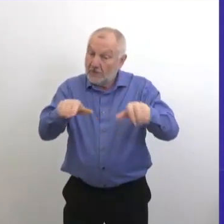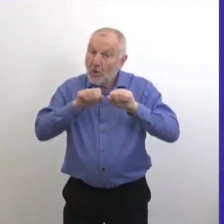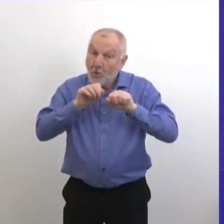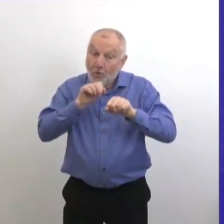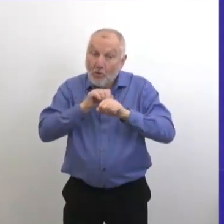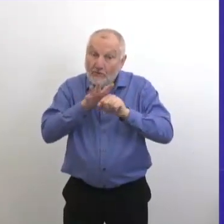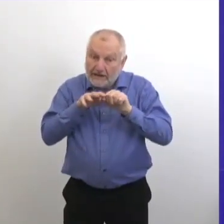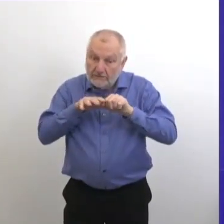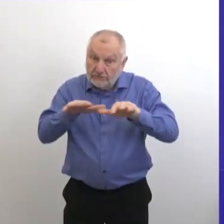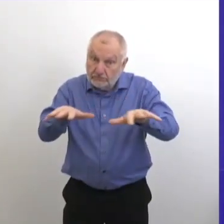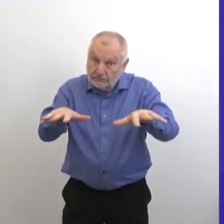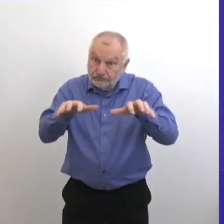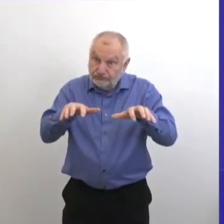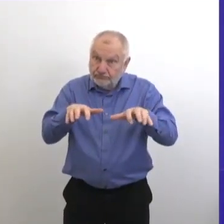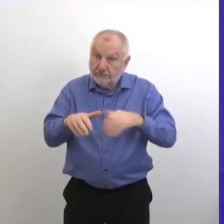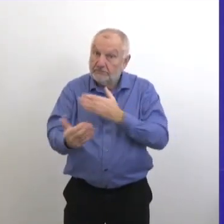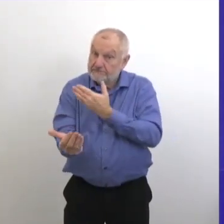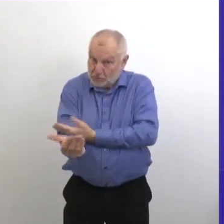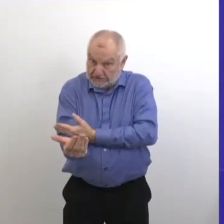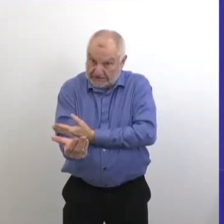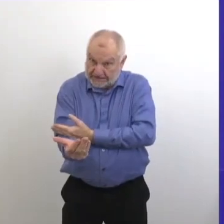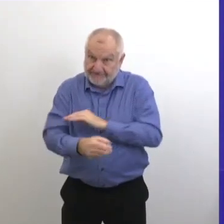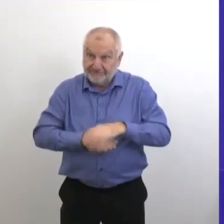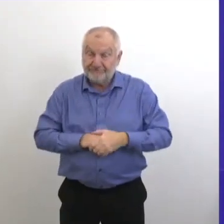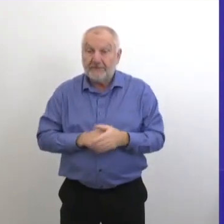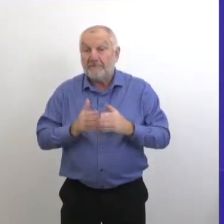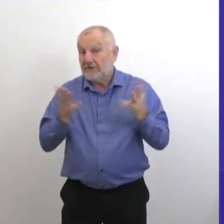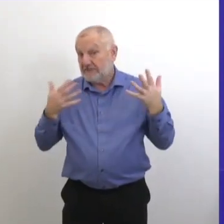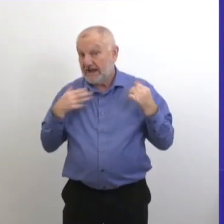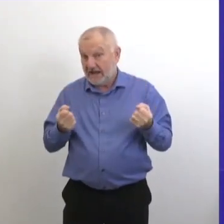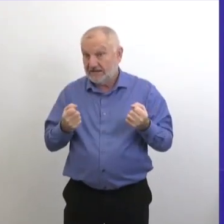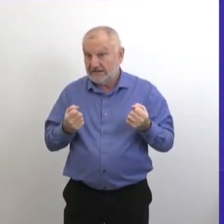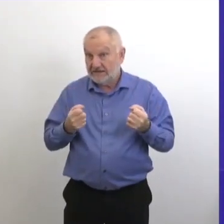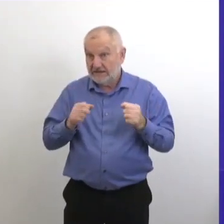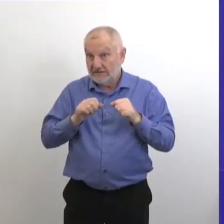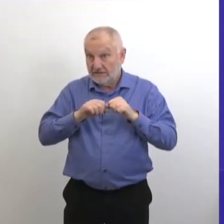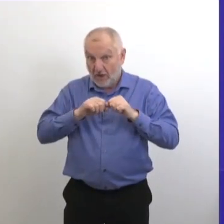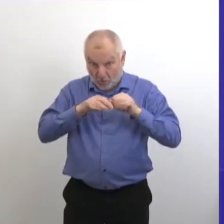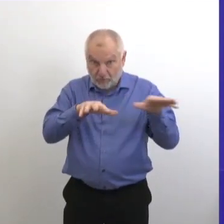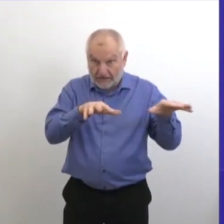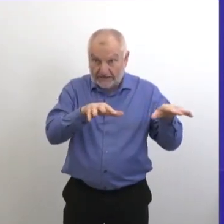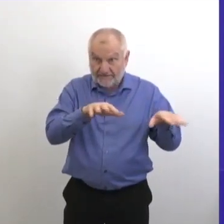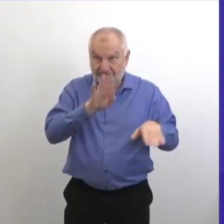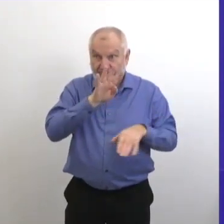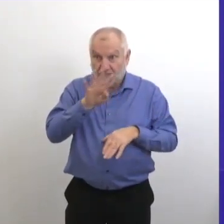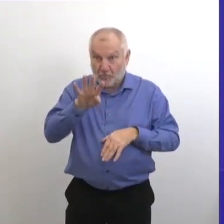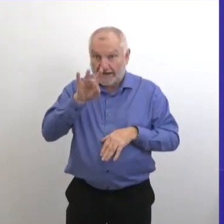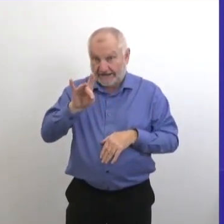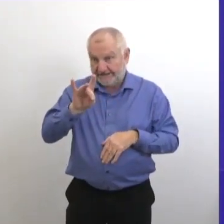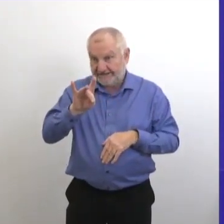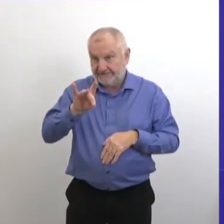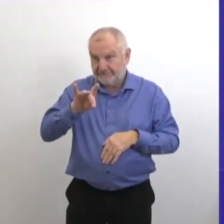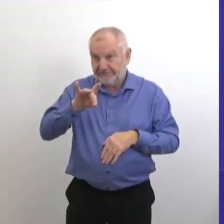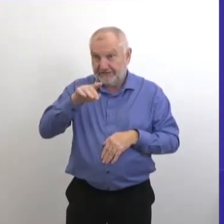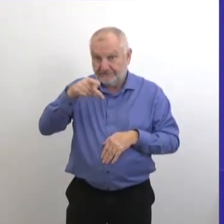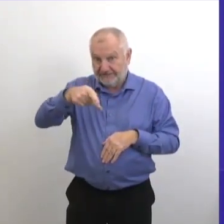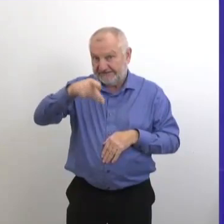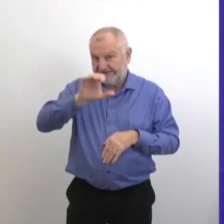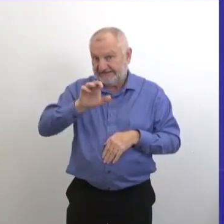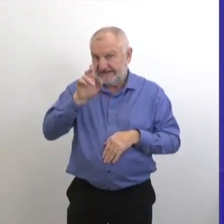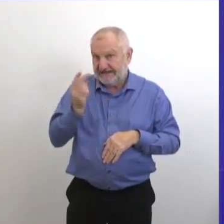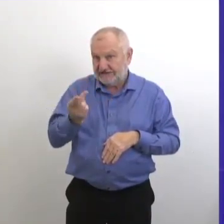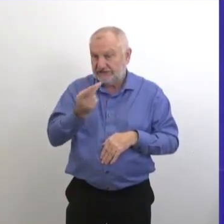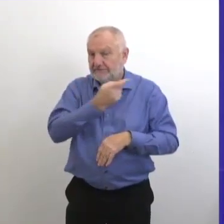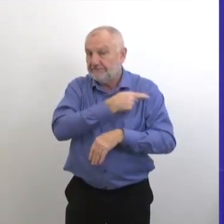En date de ce matin, les autorités de santé publique ont dévoilé qu'il y a des foyers épidémiques dans